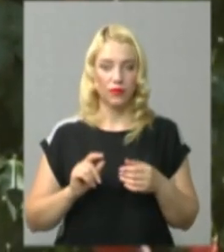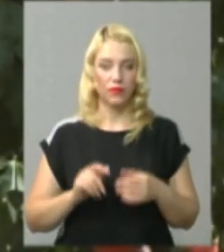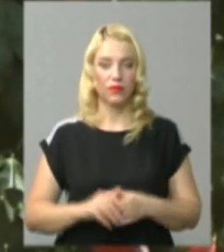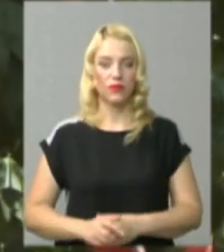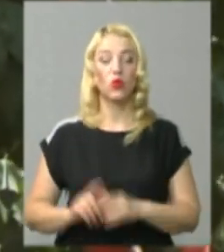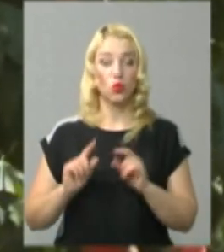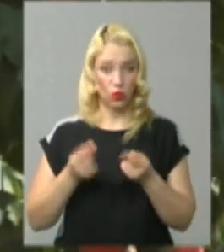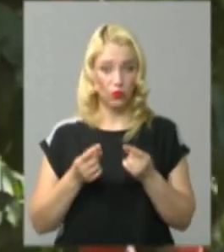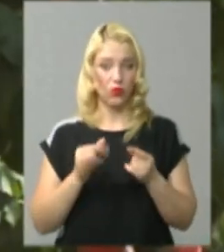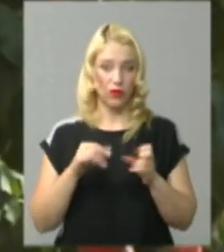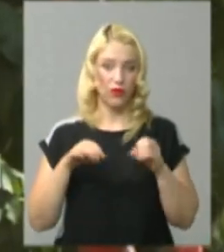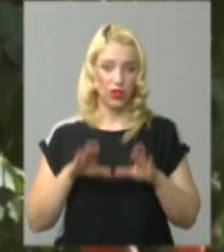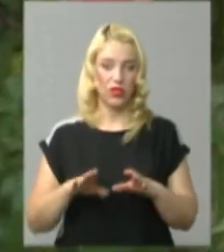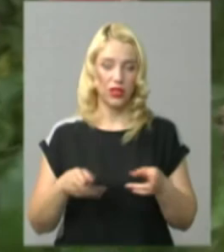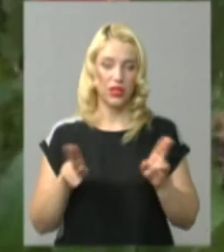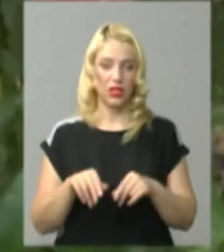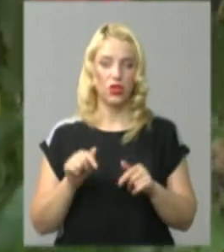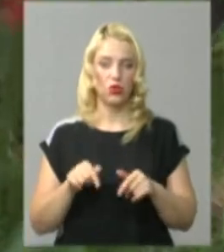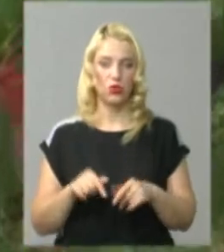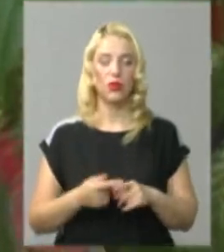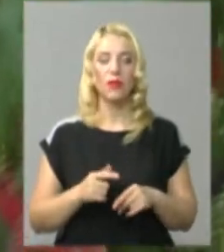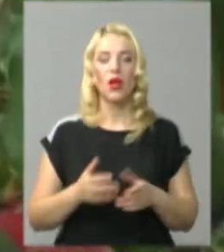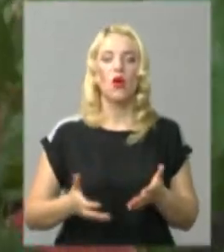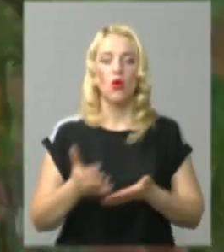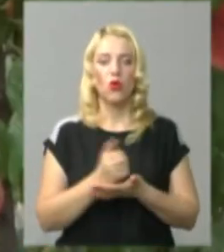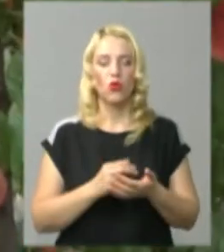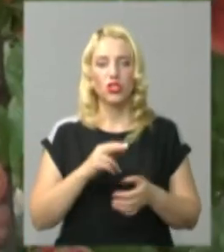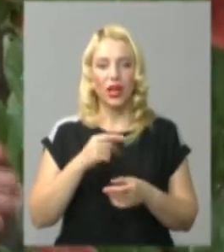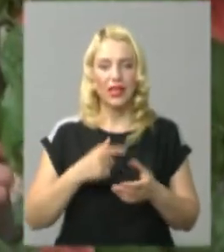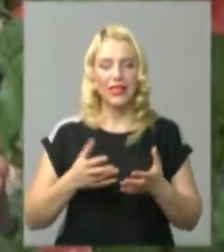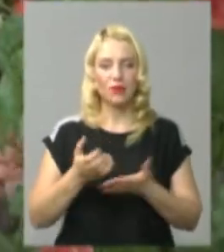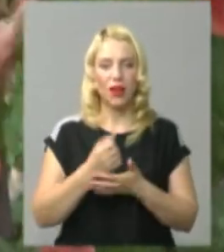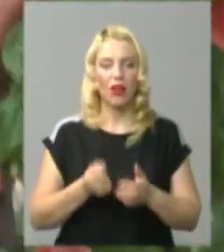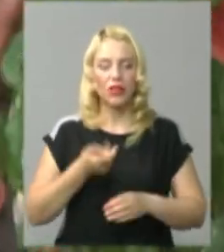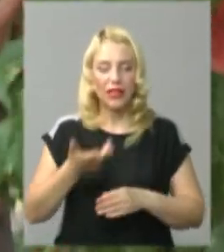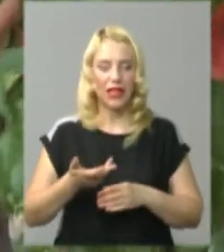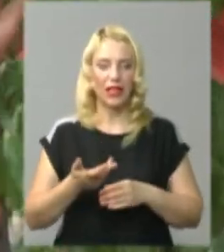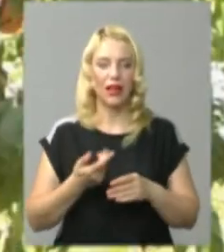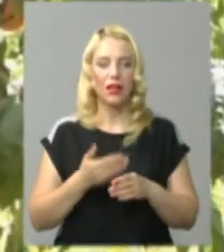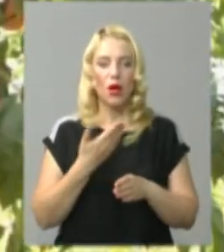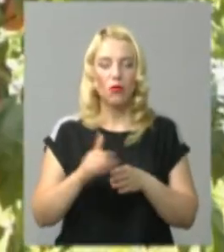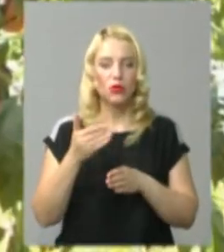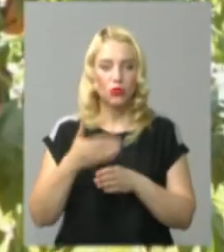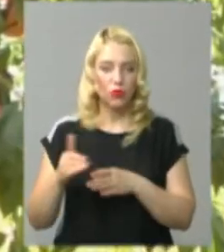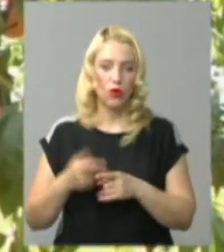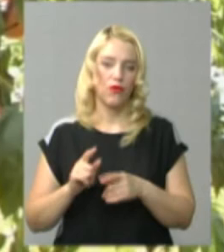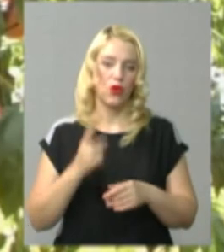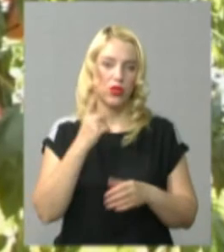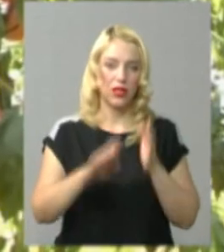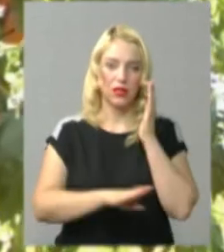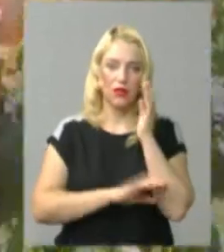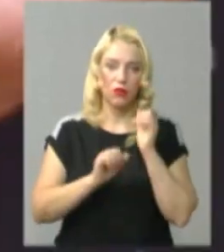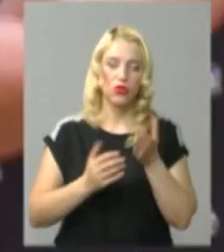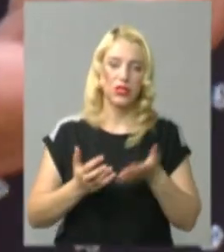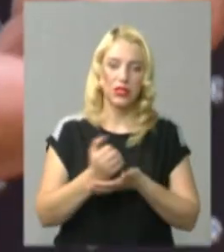Тому і вирішили залишитись. Врожай персиків збирають у кілька етапів, по мірі дозрівання плодів. В середньому з одного дерева